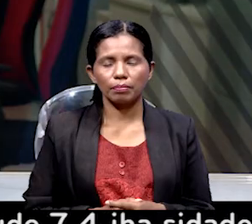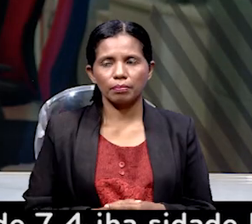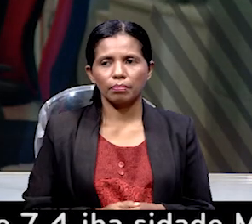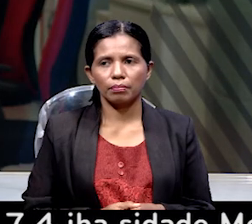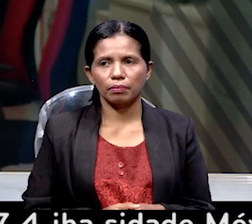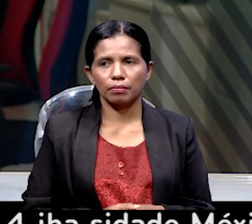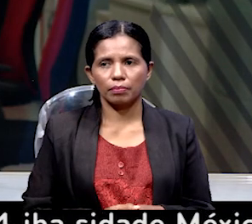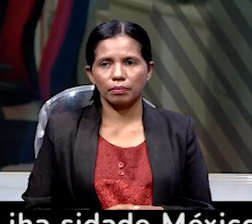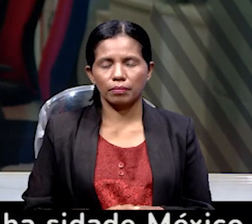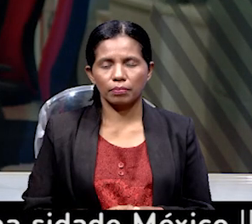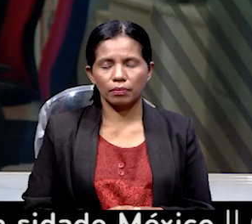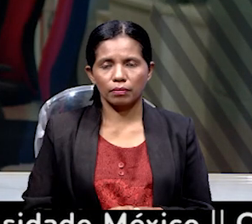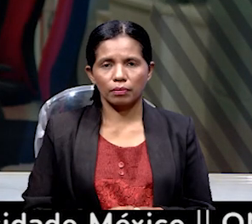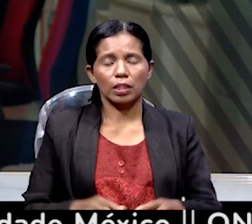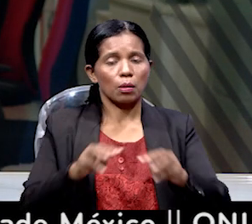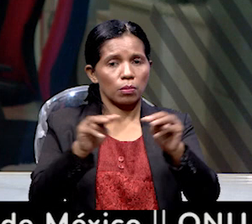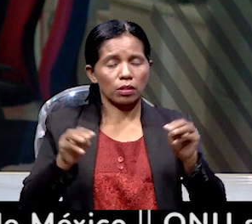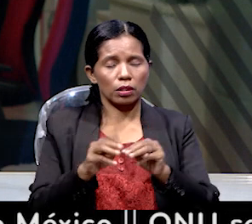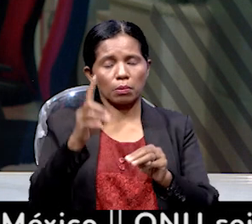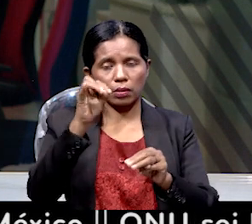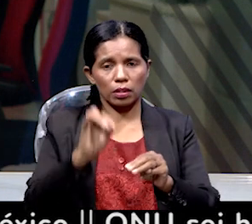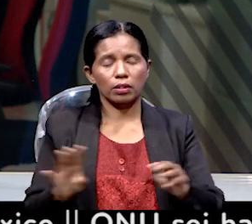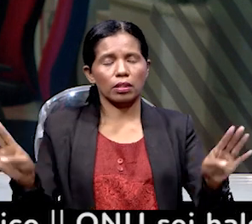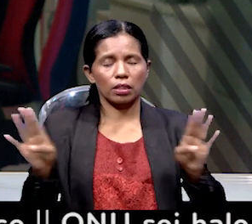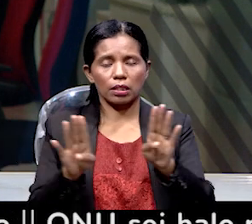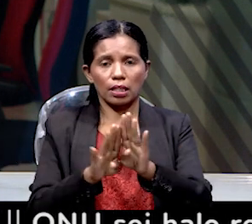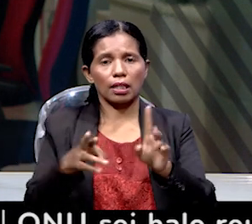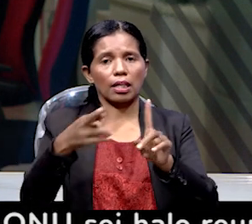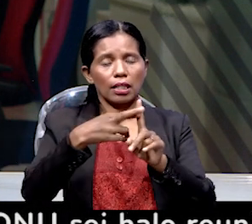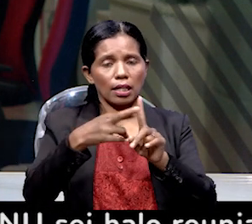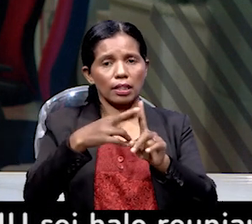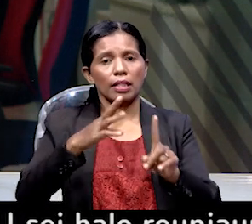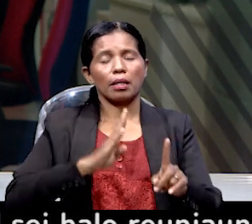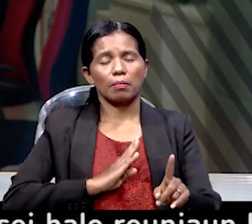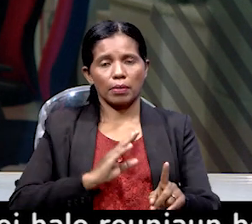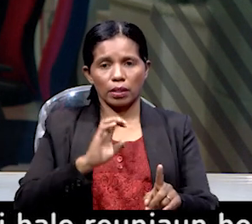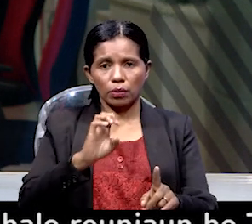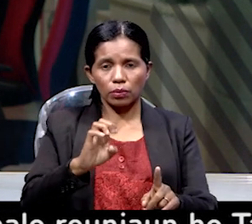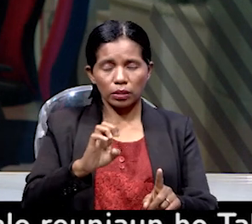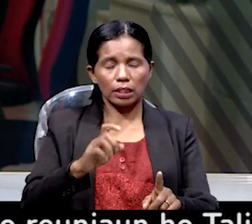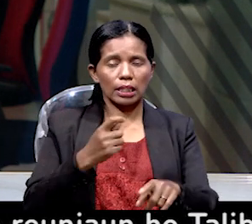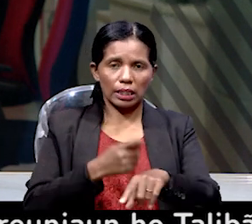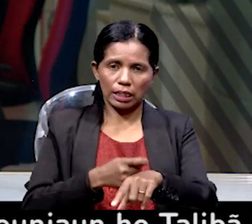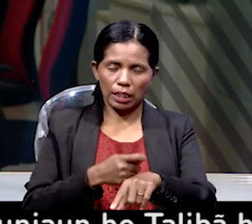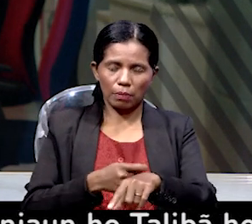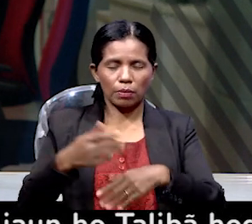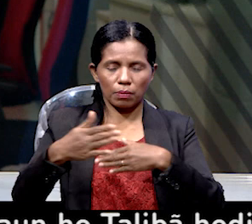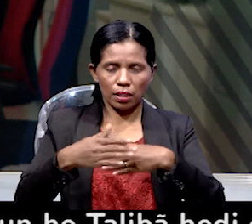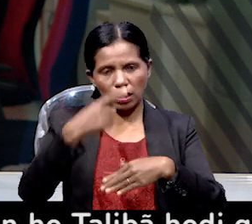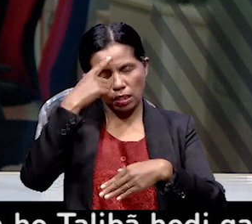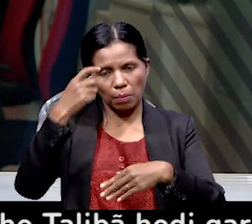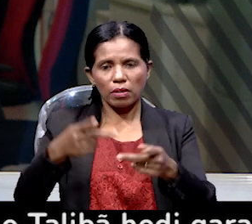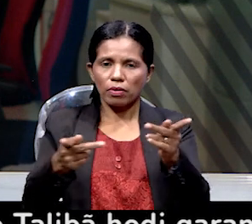Autoridade Munisipio Dili Seitaka Semiteru Publiku Bekusi Ia Tempo Badak Tambai Spasula Iona